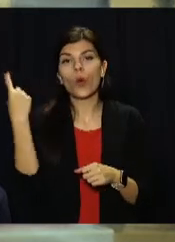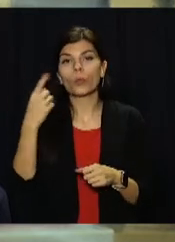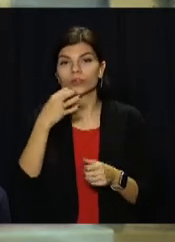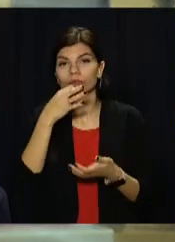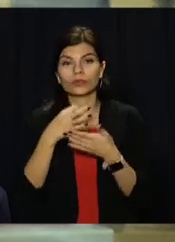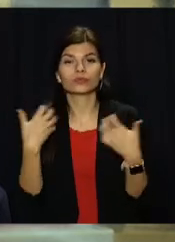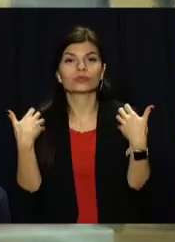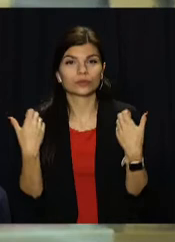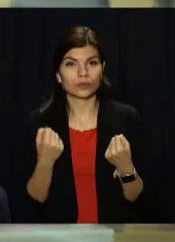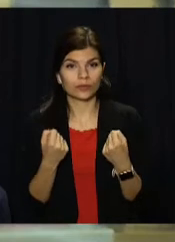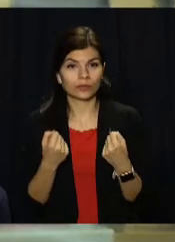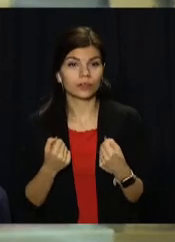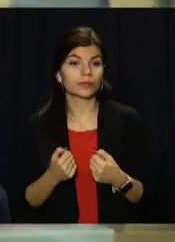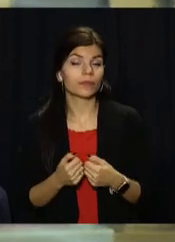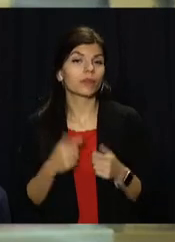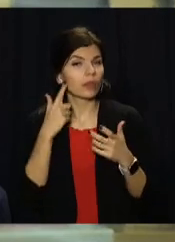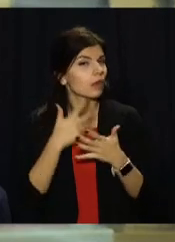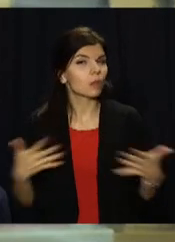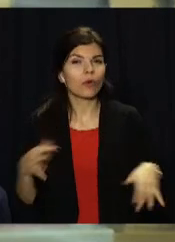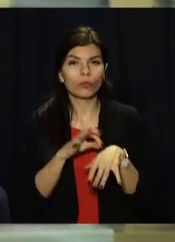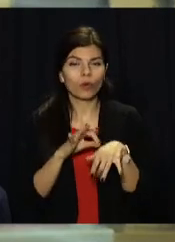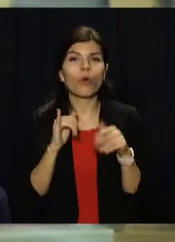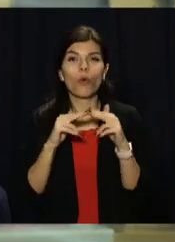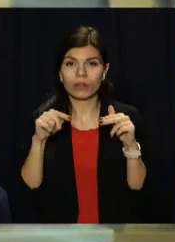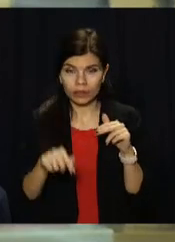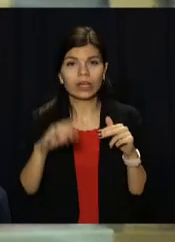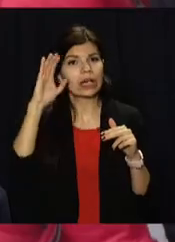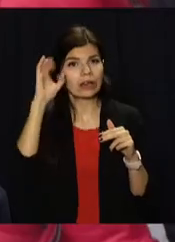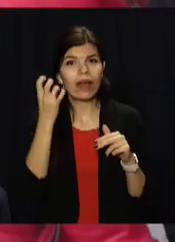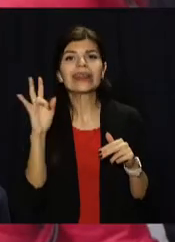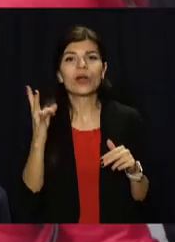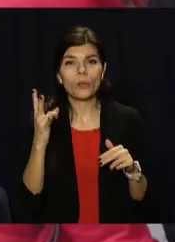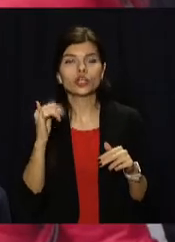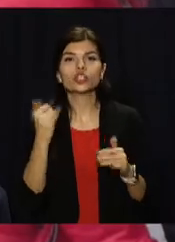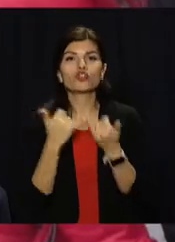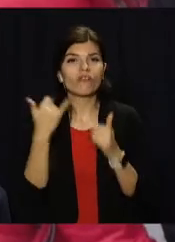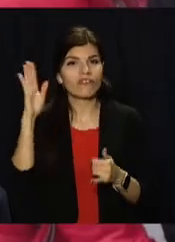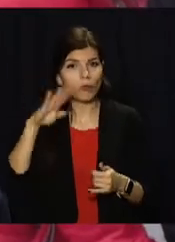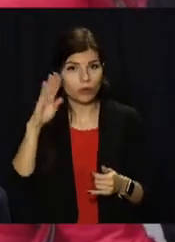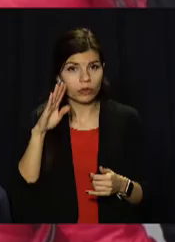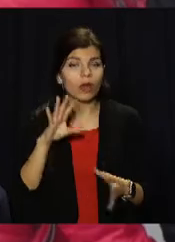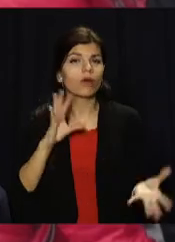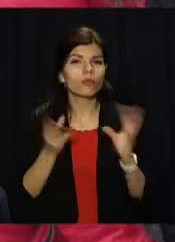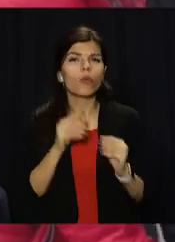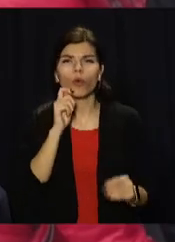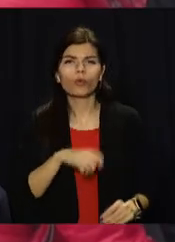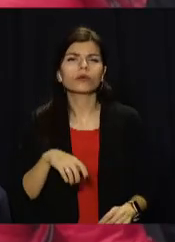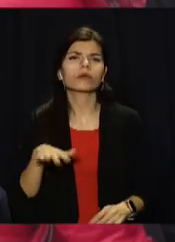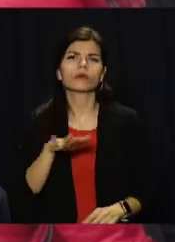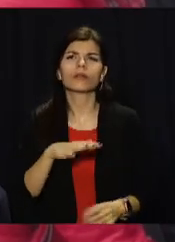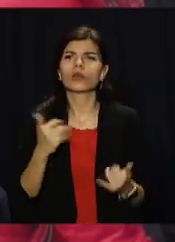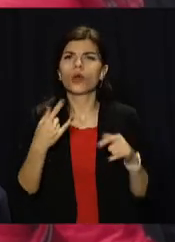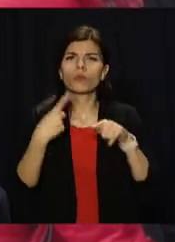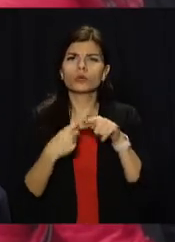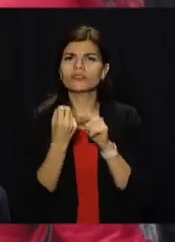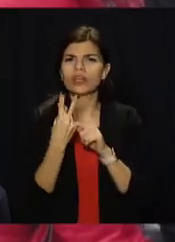департаменті охорони здоров'я. Найбільших хворих у Дніпрі, Кривому Розі, Нікополі та Жовтих Водах. Загалом в Україні сьогодні плюс